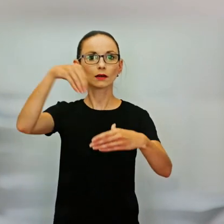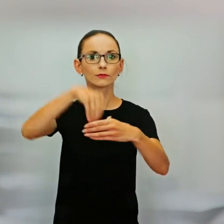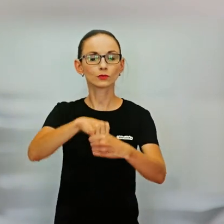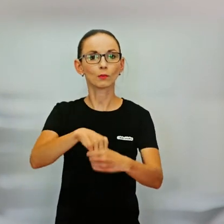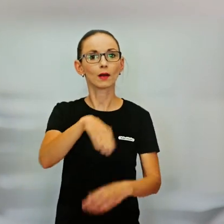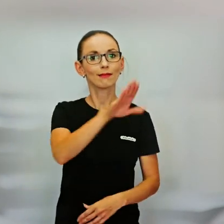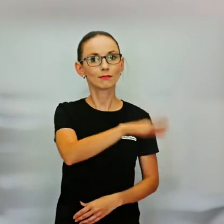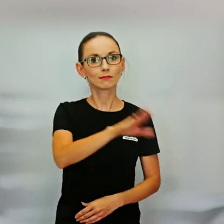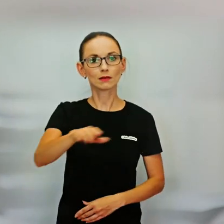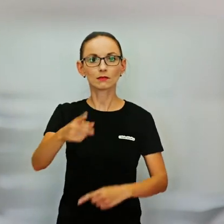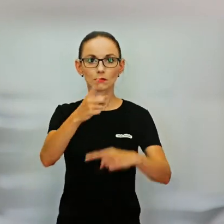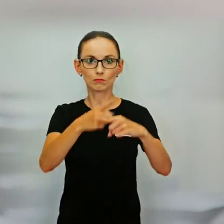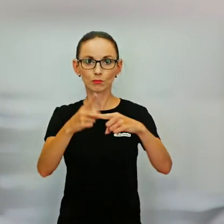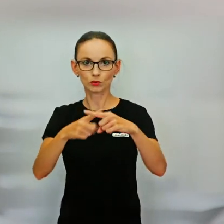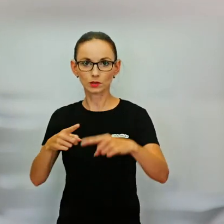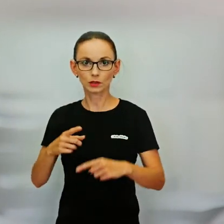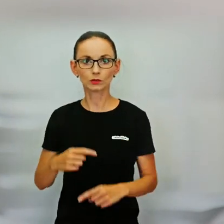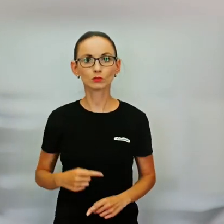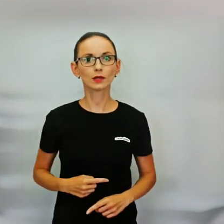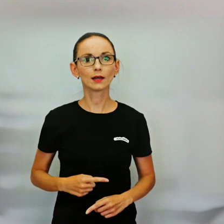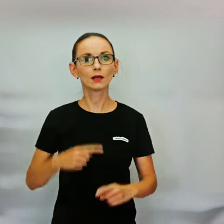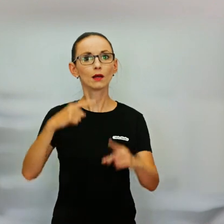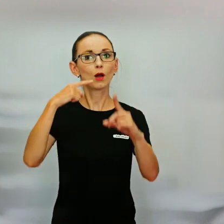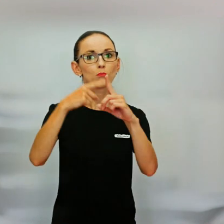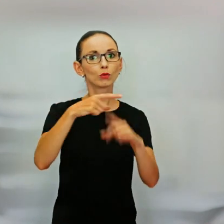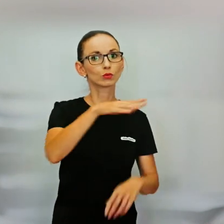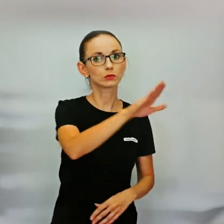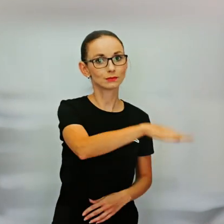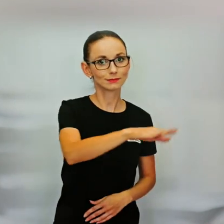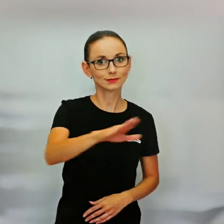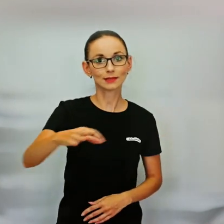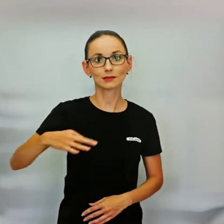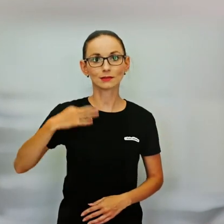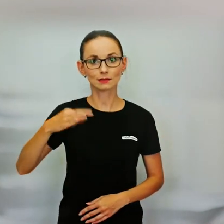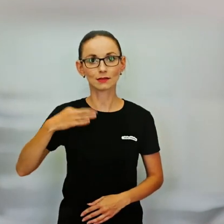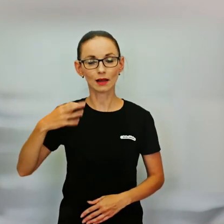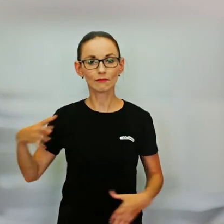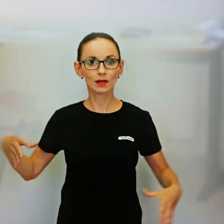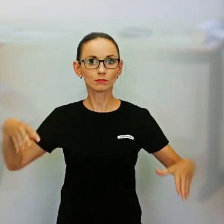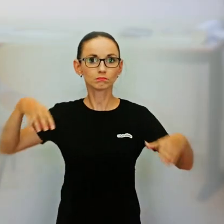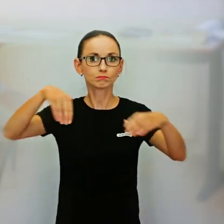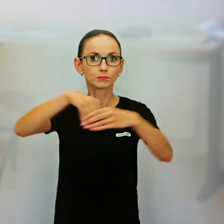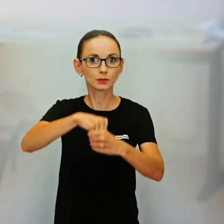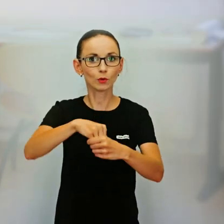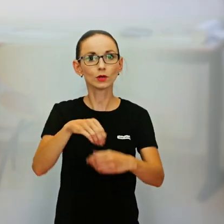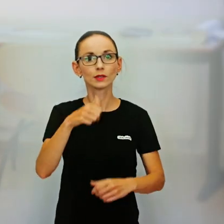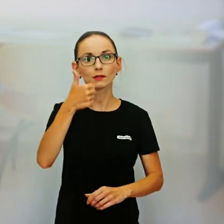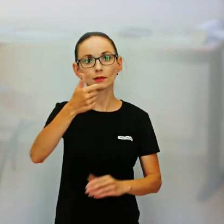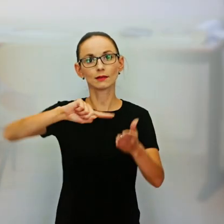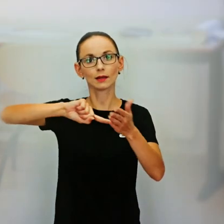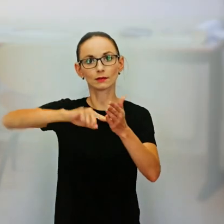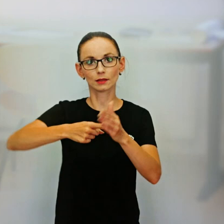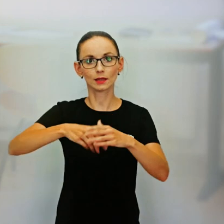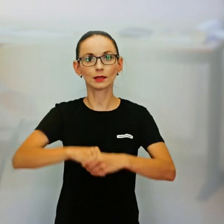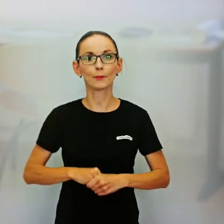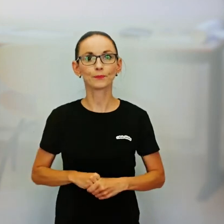rámci vyučby celého toho kolektívu veci aplikovať, aby to nestálo na jednom človeku. Alebo že si povie, že dobre,